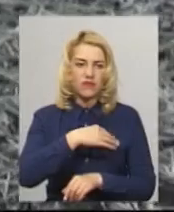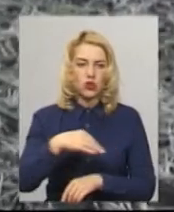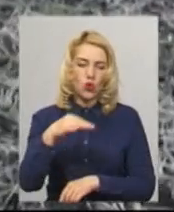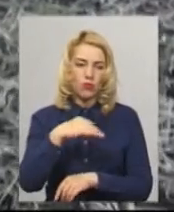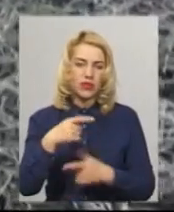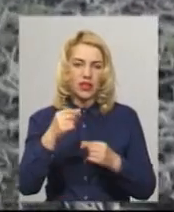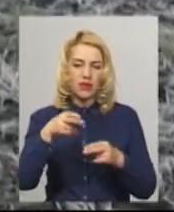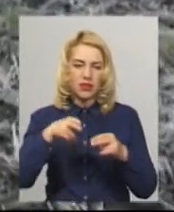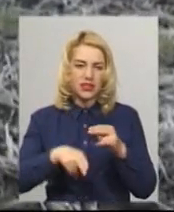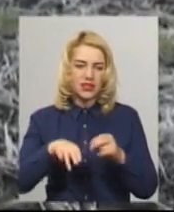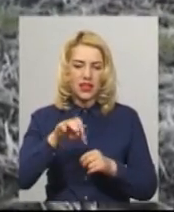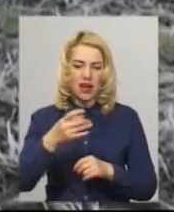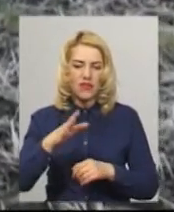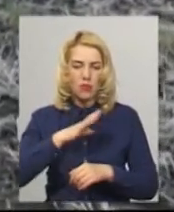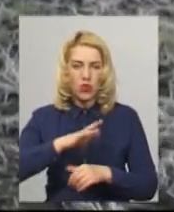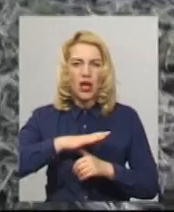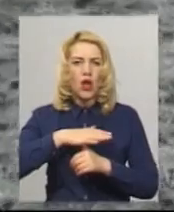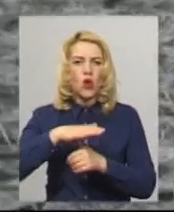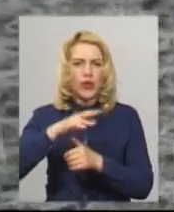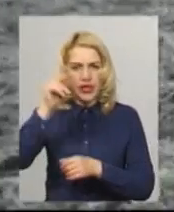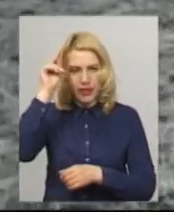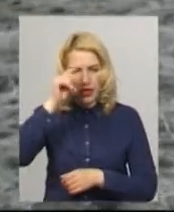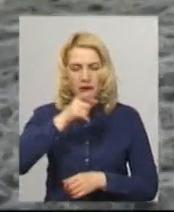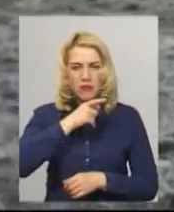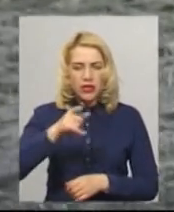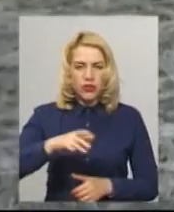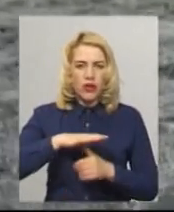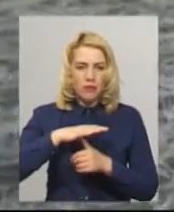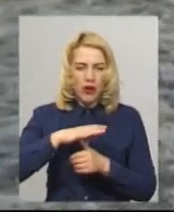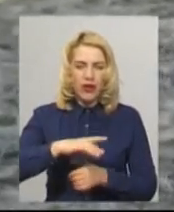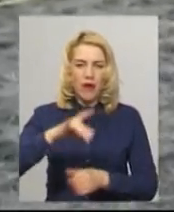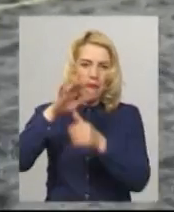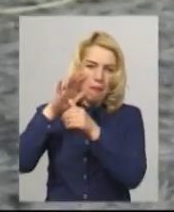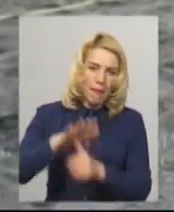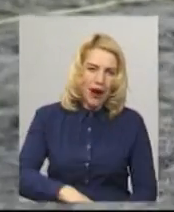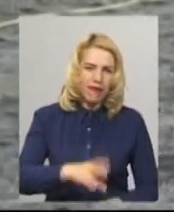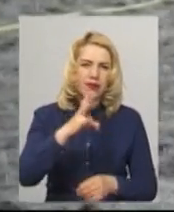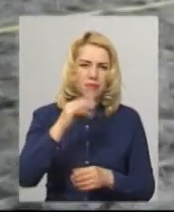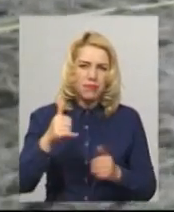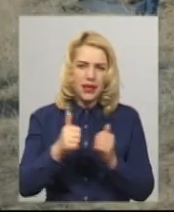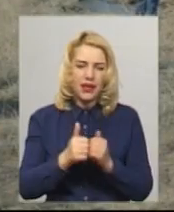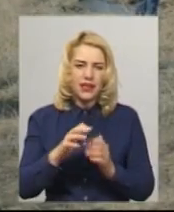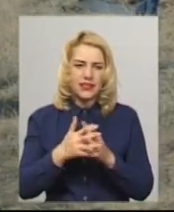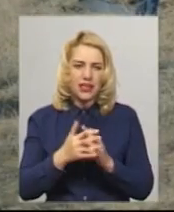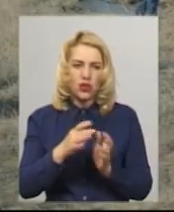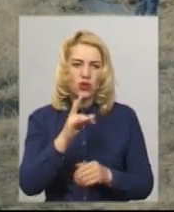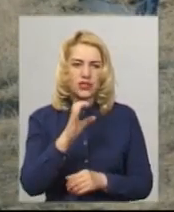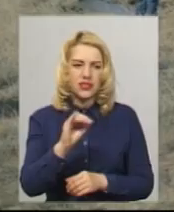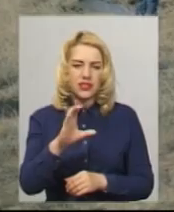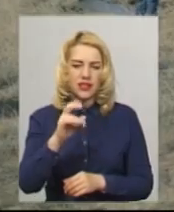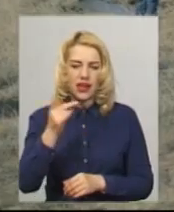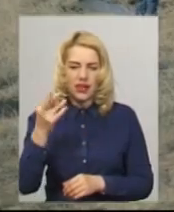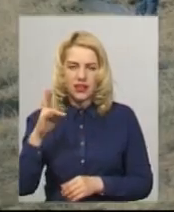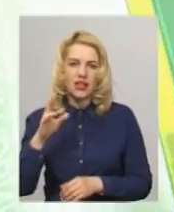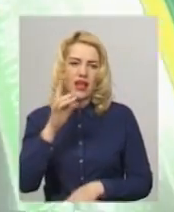наприкінці травня відбувалися льотні навчання. Під час польоту один із гелікоптерів впав поблизу села Сестрятин Рівненської області.